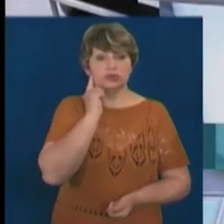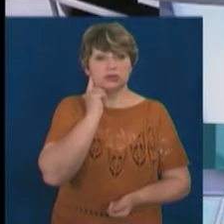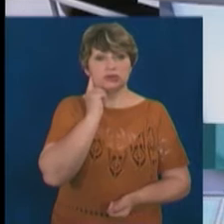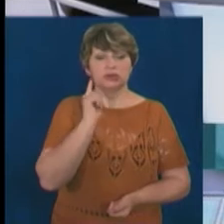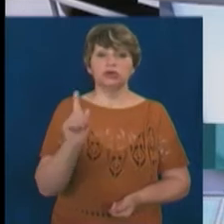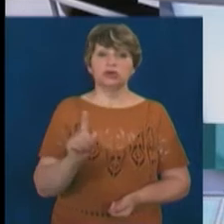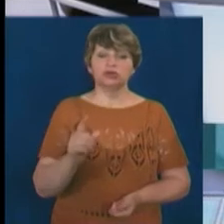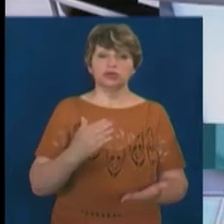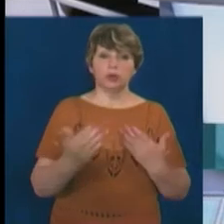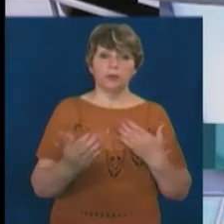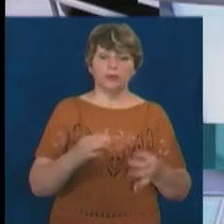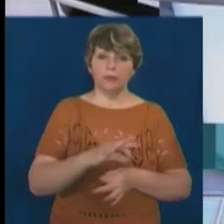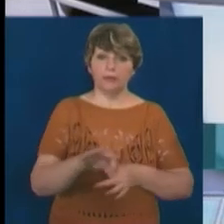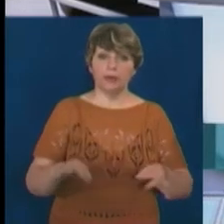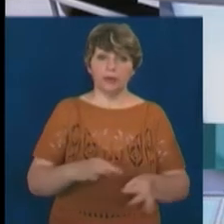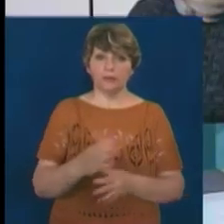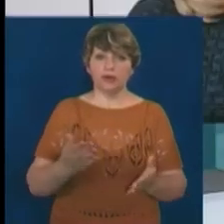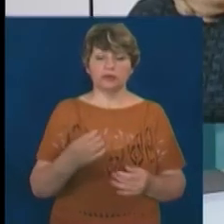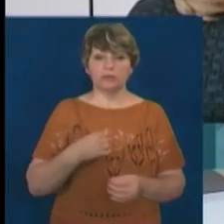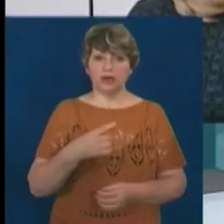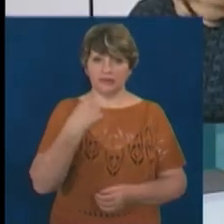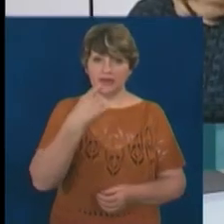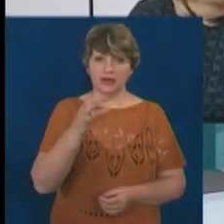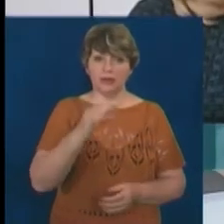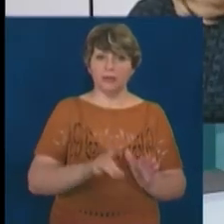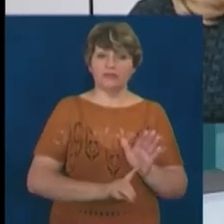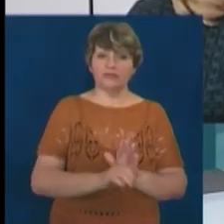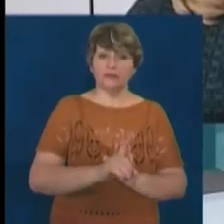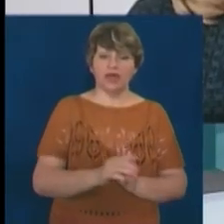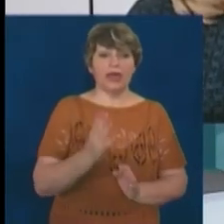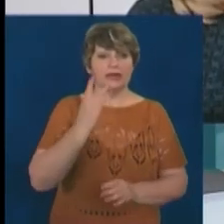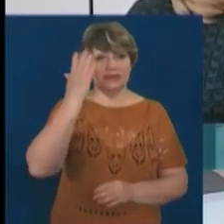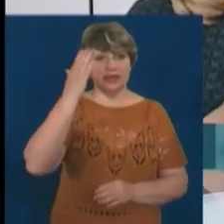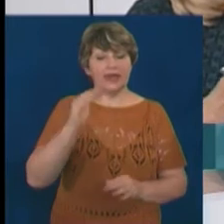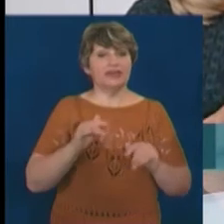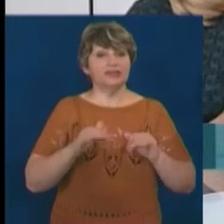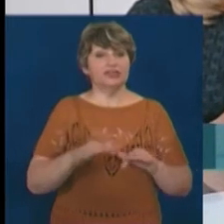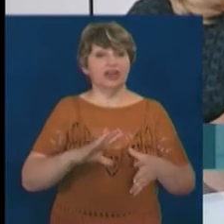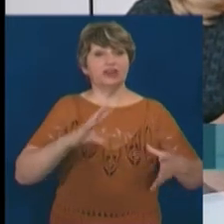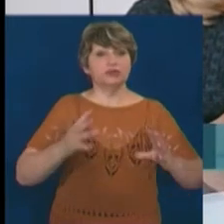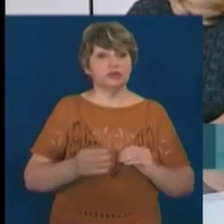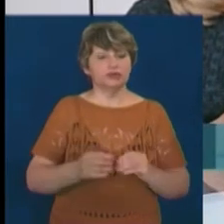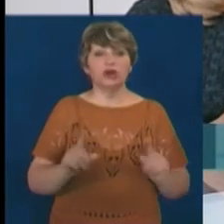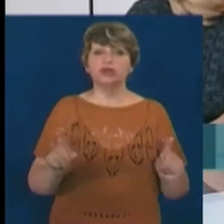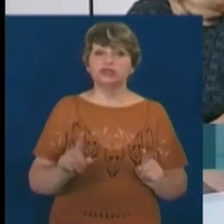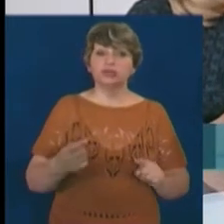того проєкту, який ми заносували на початку – ідея, дія, результат. Власне, що сподвигло вас започаткувати цей проєкт?